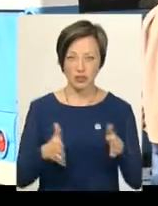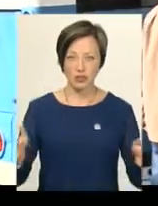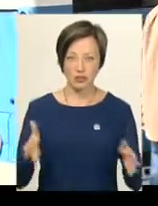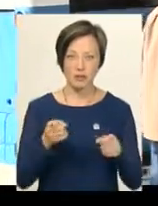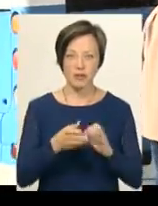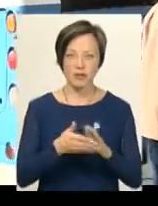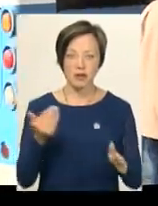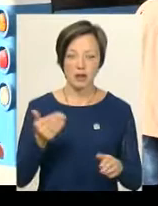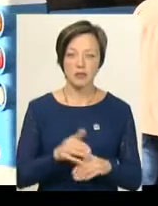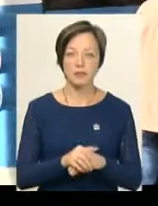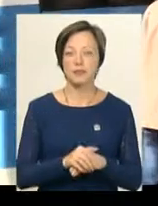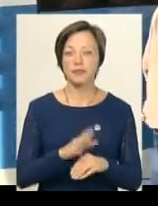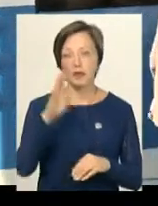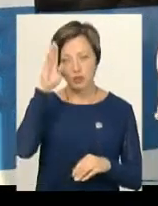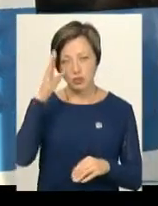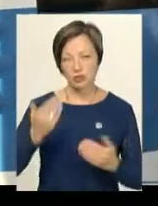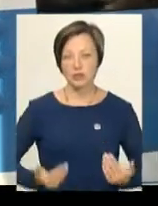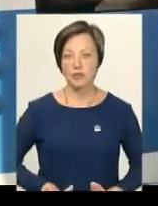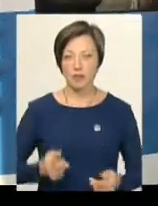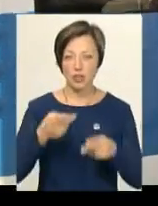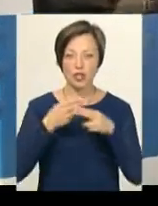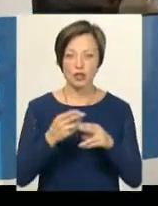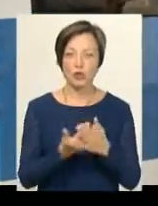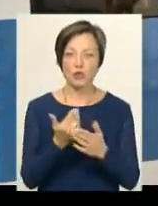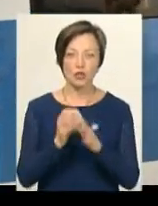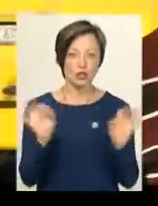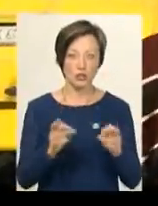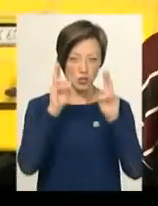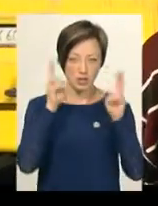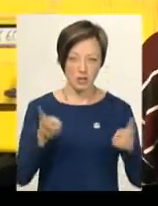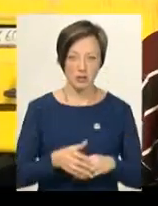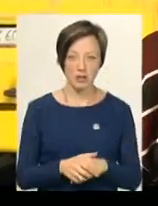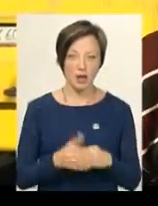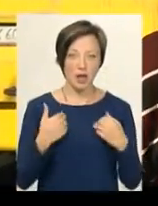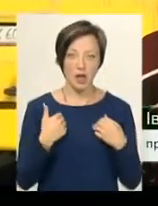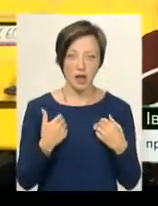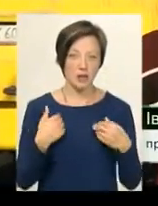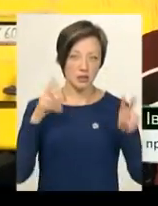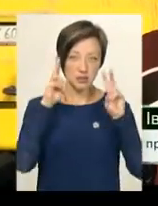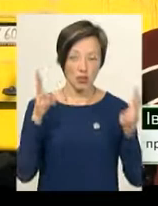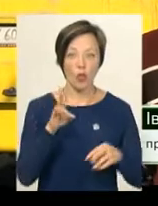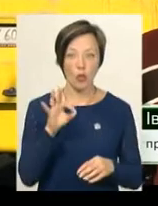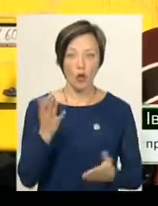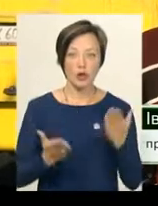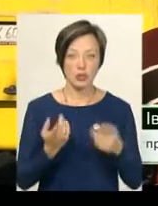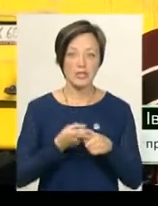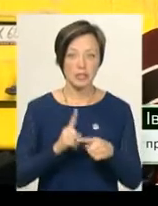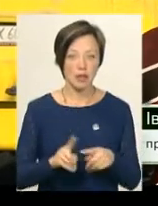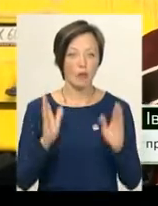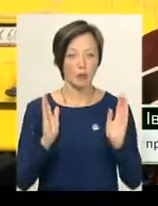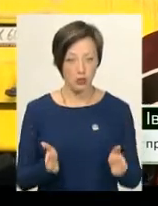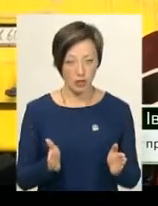Макарчук, який живе поряд з зупинкою на Подільській, про технічні новинки каже, нічого не знав. Я це не знав, але якщо це воно буде,